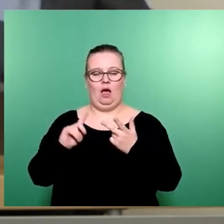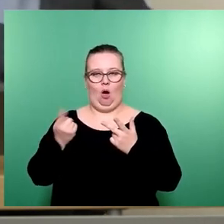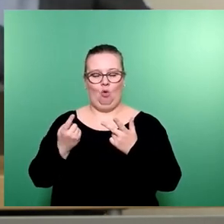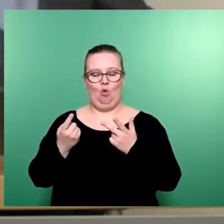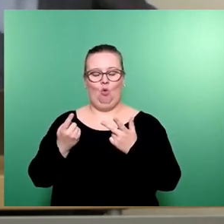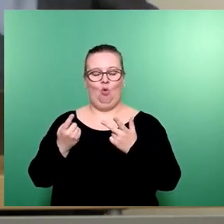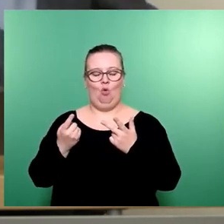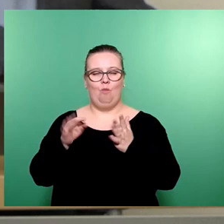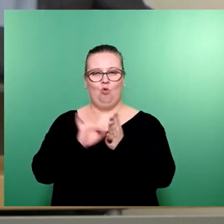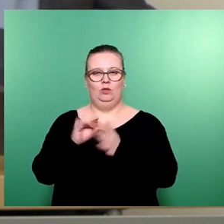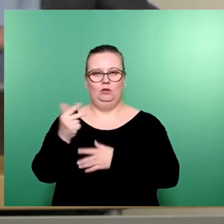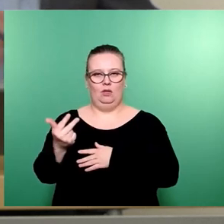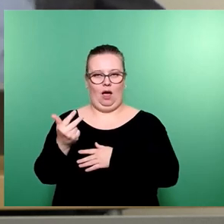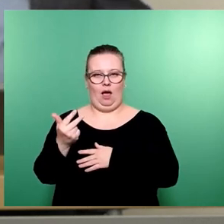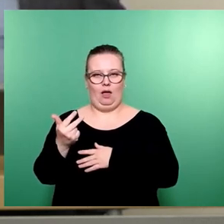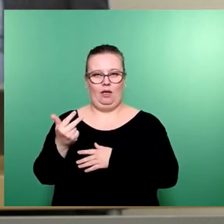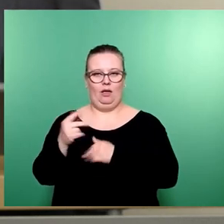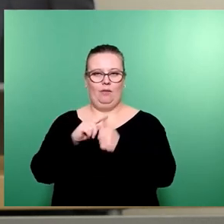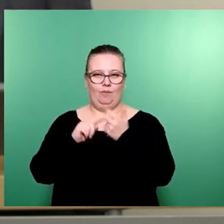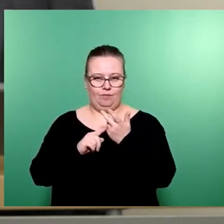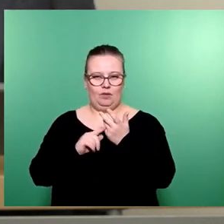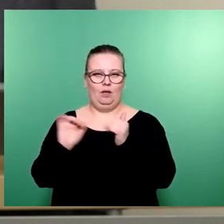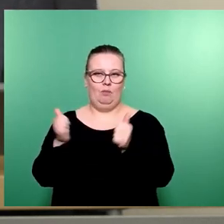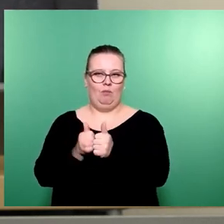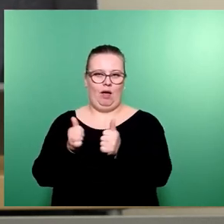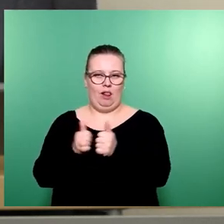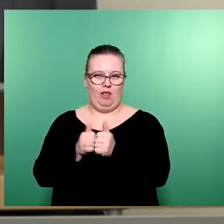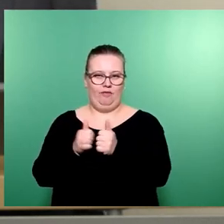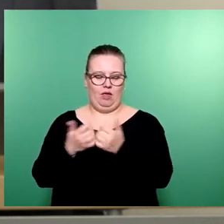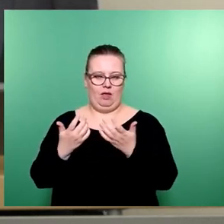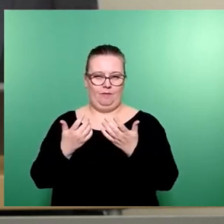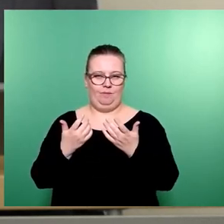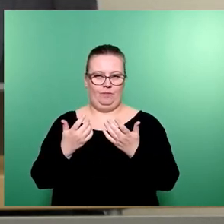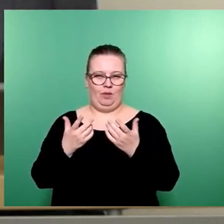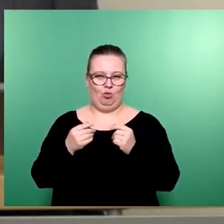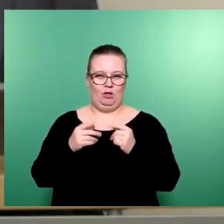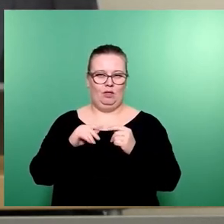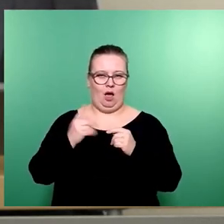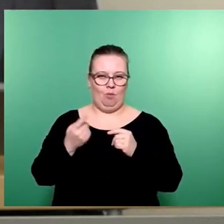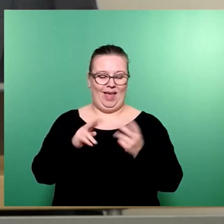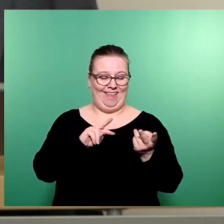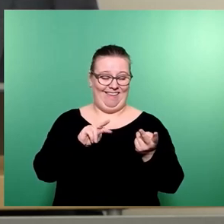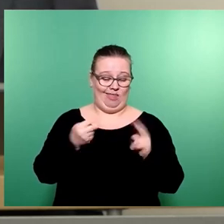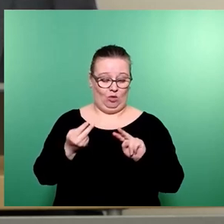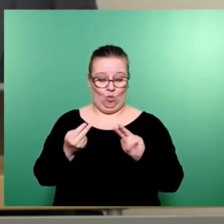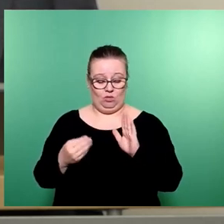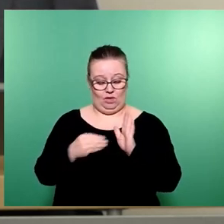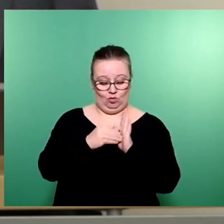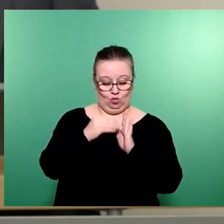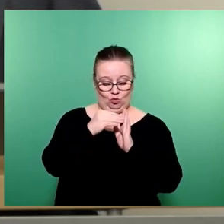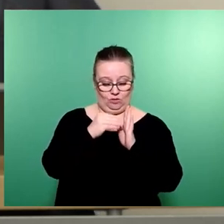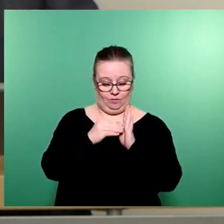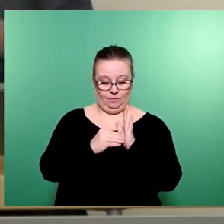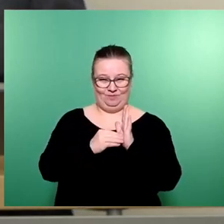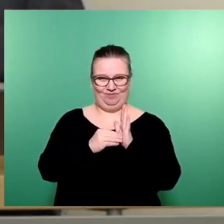Punkt 3, was die entsprechende Hinwirkung, auch beihilferechtliche Vorgaben angehen. Und das waren Änderungen dazu. Das ist